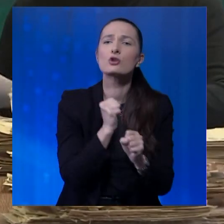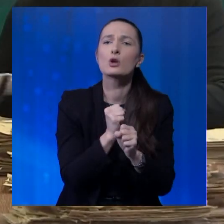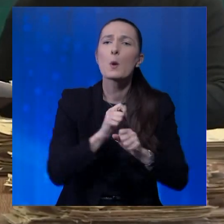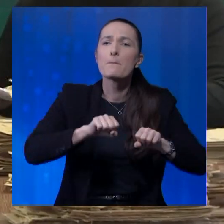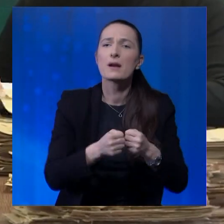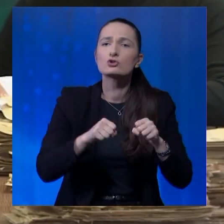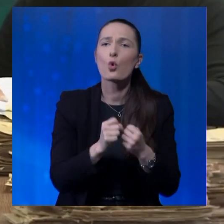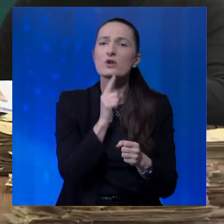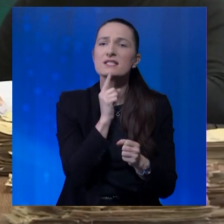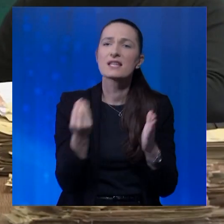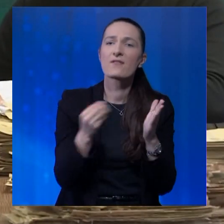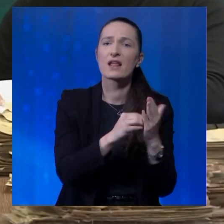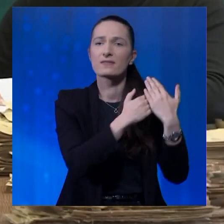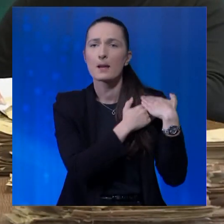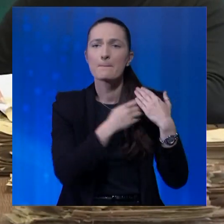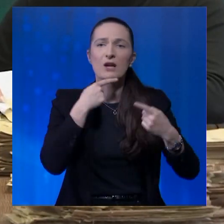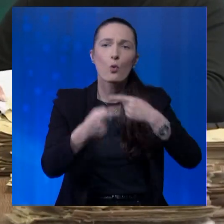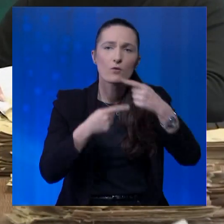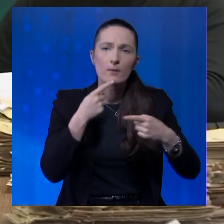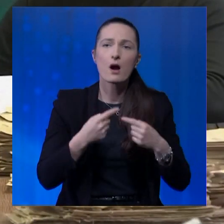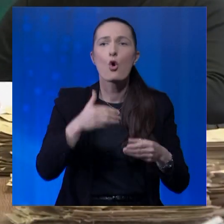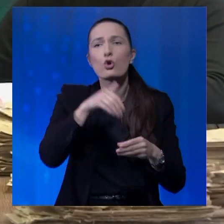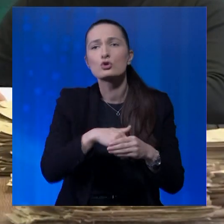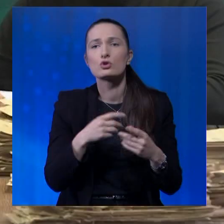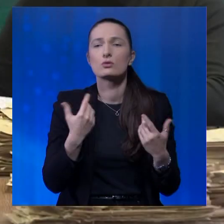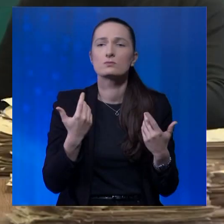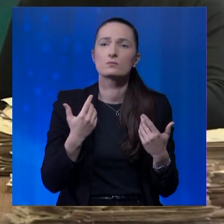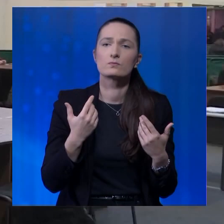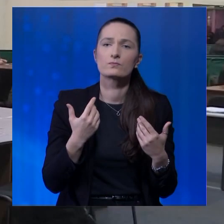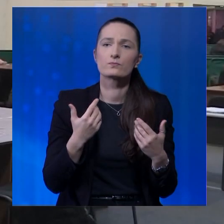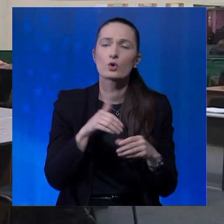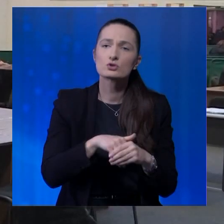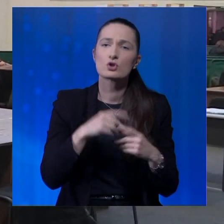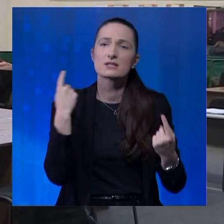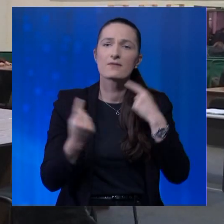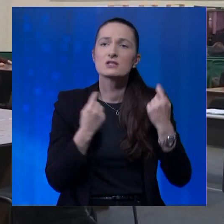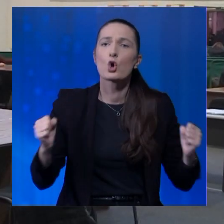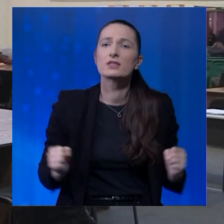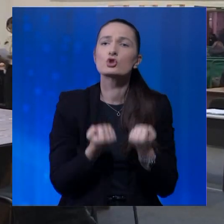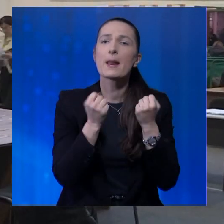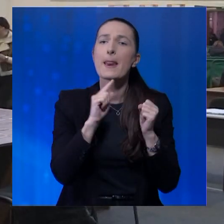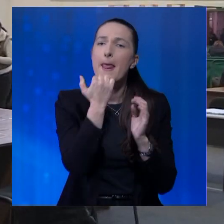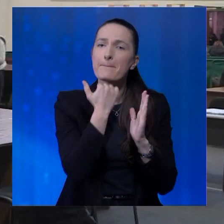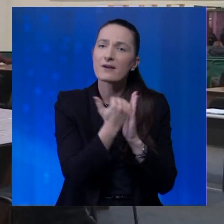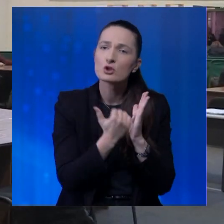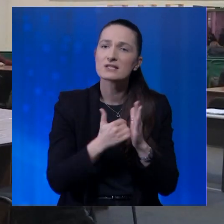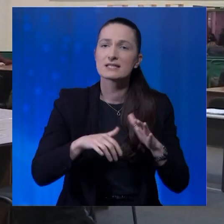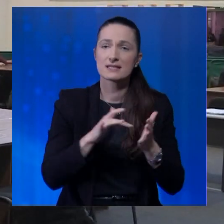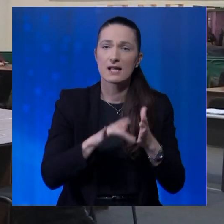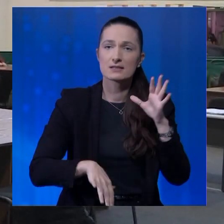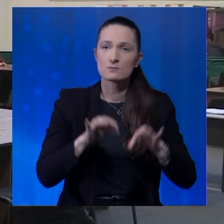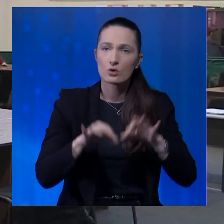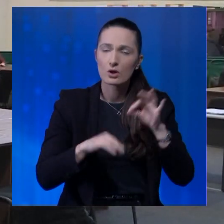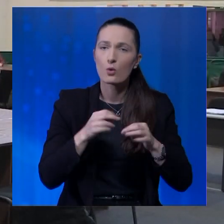načinjenog prekršaja koji se stavlja na teret prigovorom ili odnosno o zavisi od težine nepravilnosti,